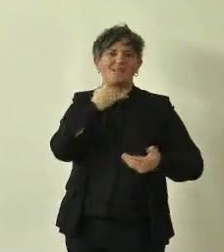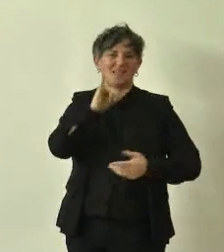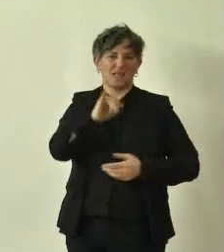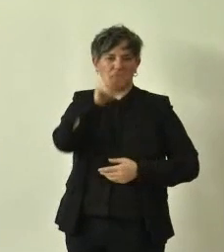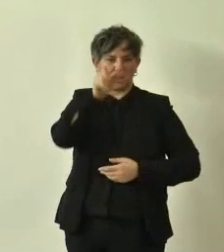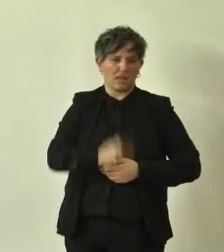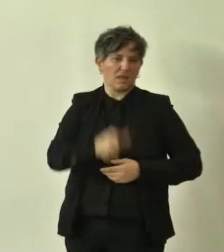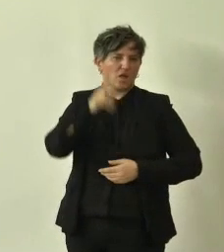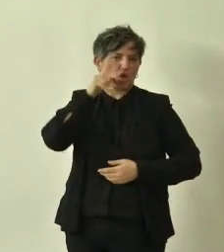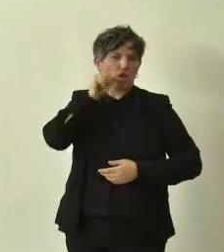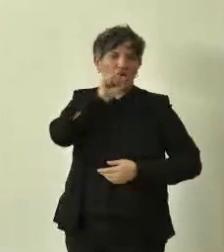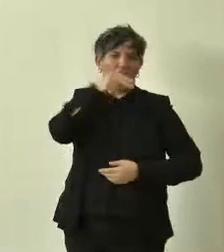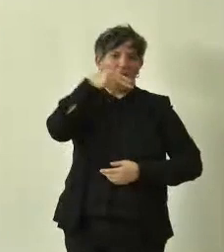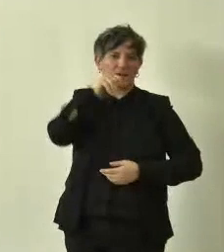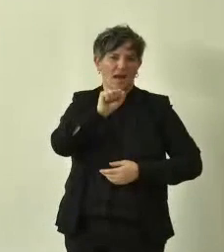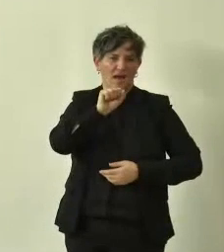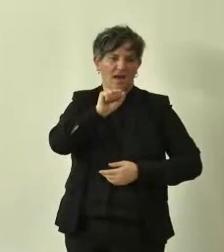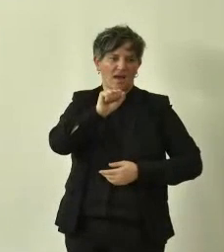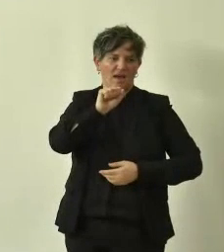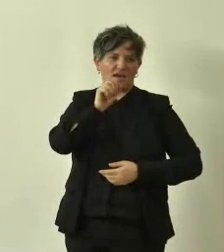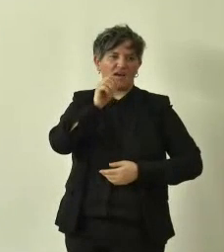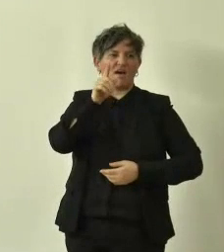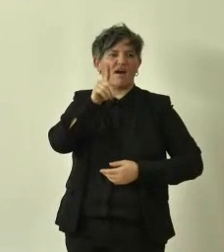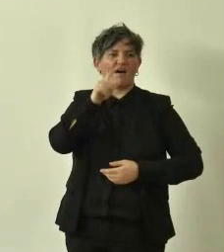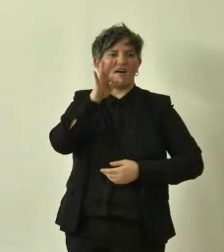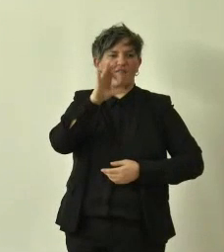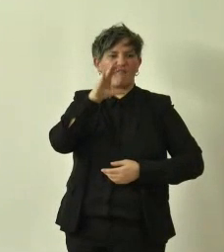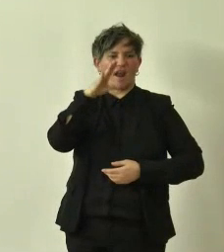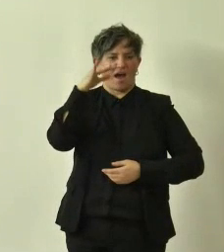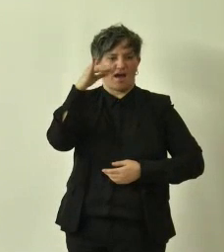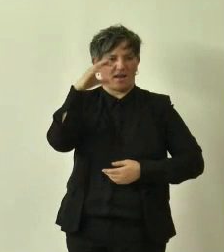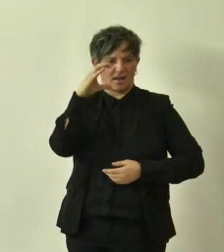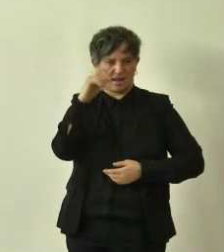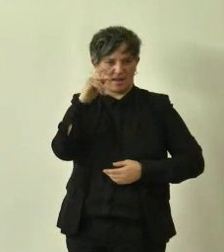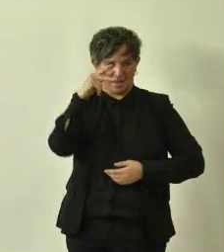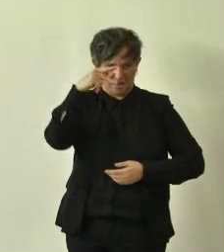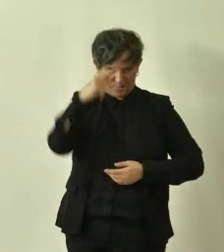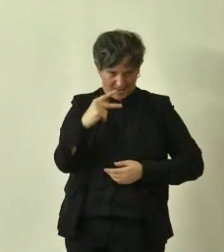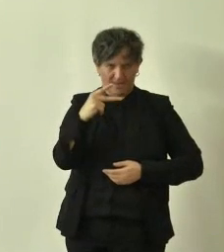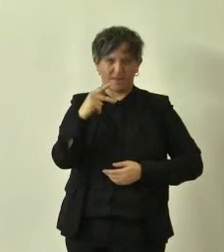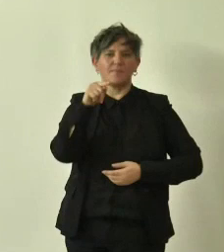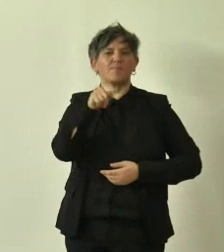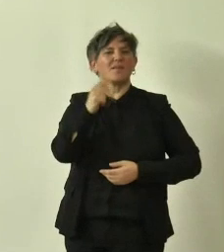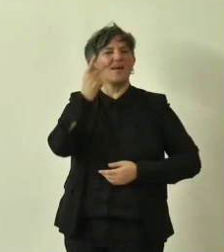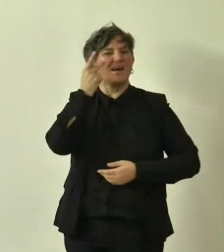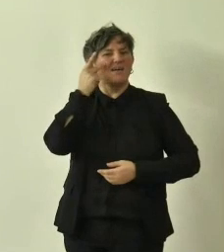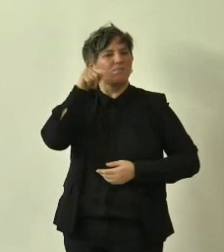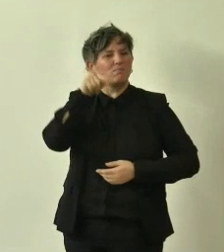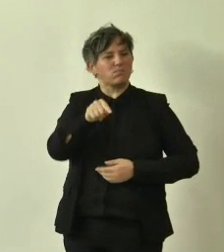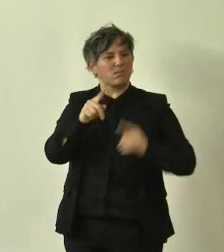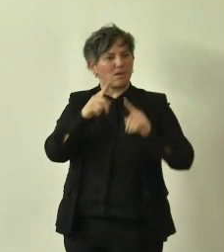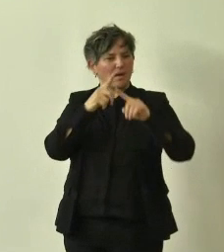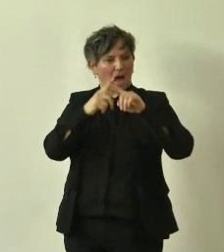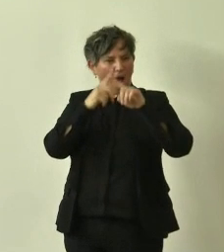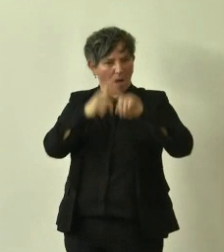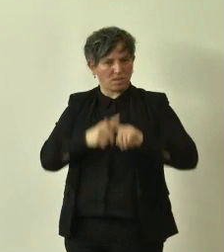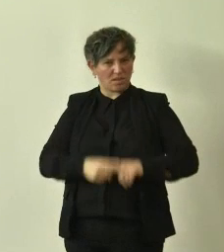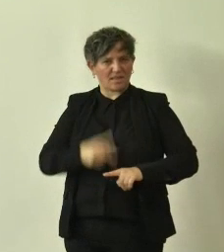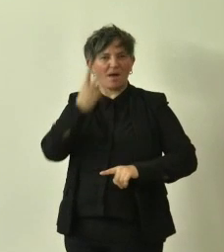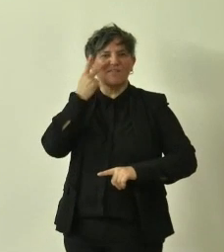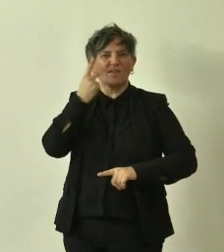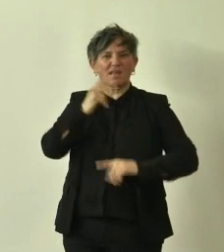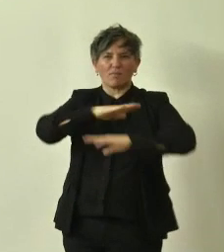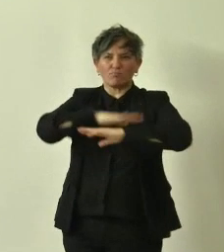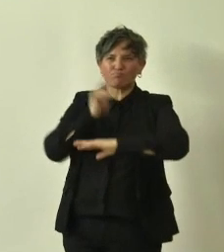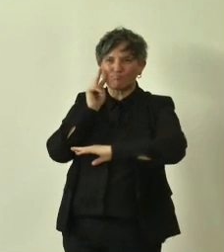vedeva dal suo rifugio ad Amsterdam un unico elemento naturale da una finestrina dalla quale riusciva a guardare fuori vedeva un unico elemento